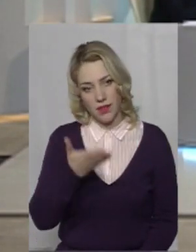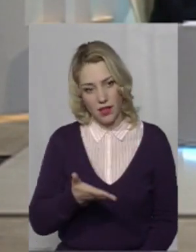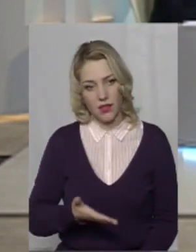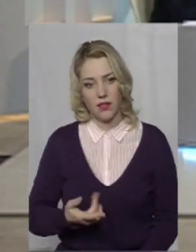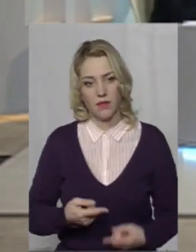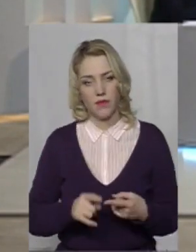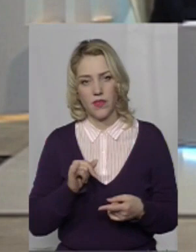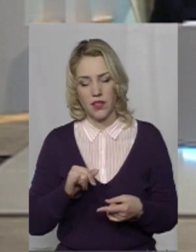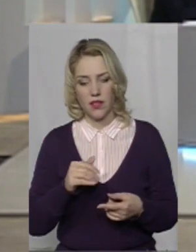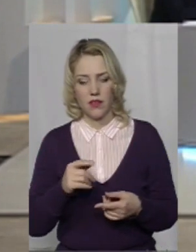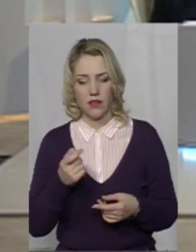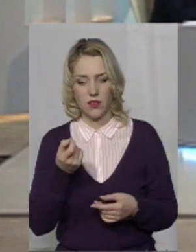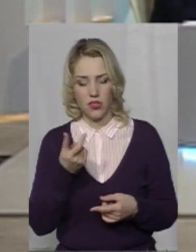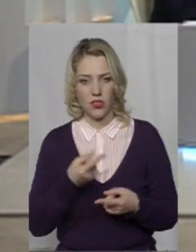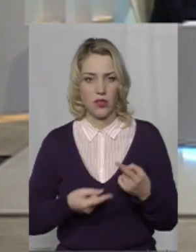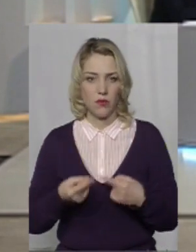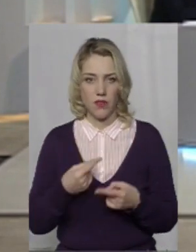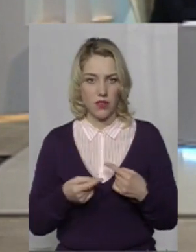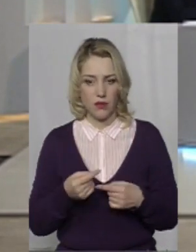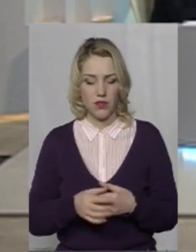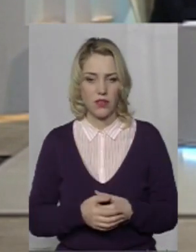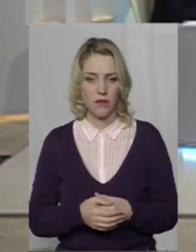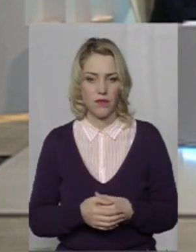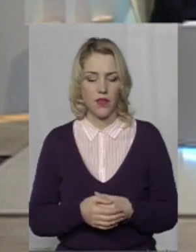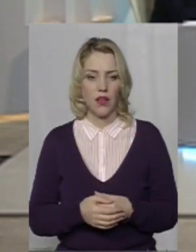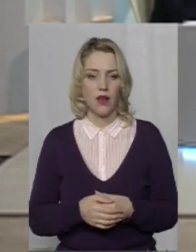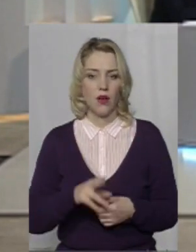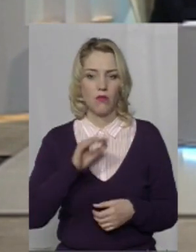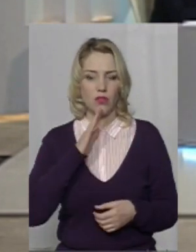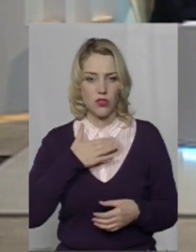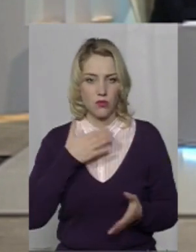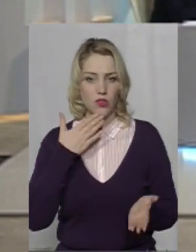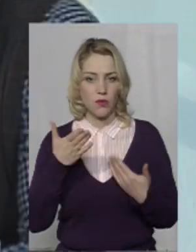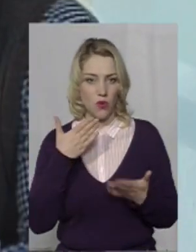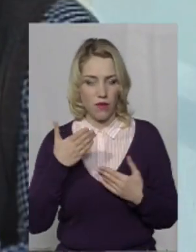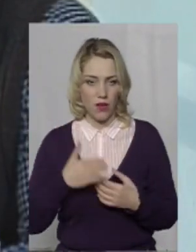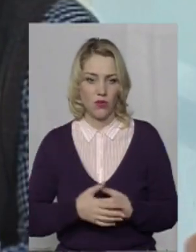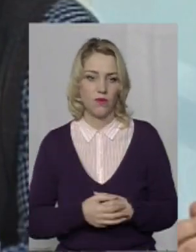яке повертає нас трішечки назад по нашому спілкуванню.